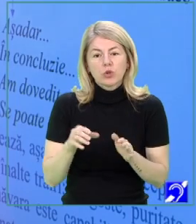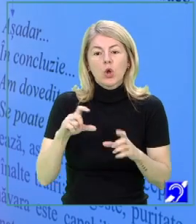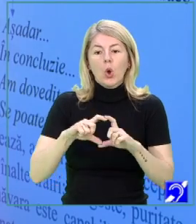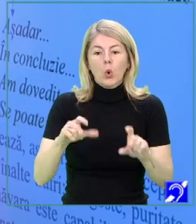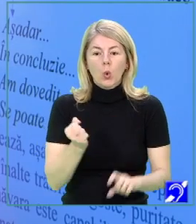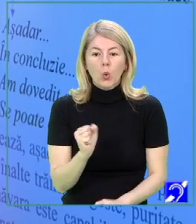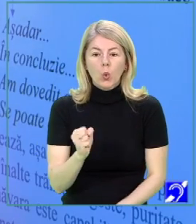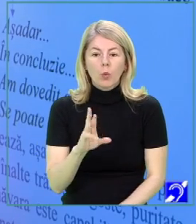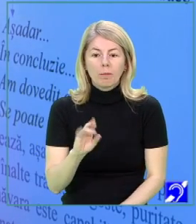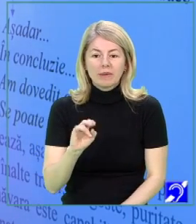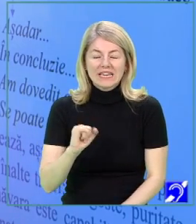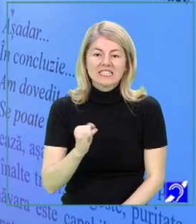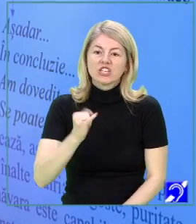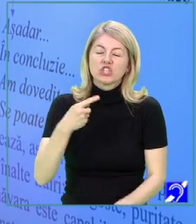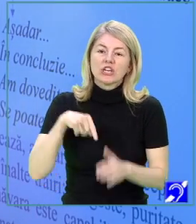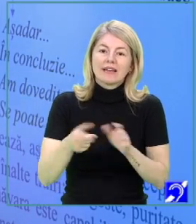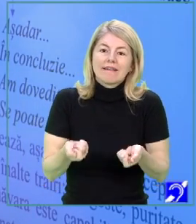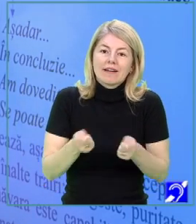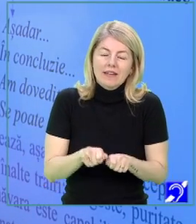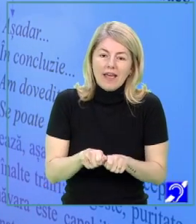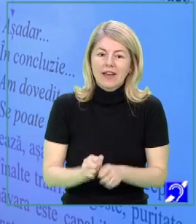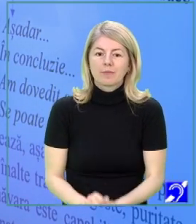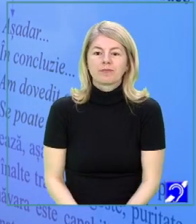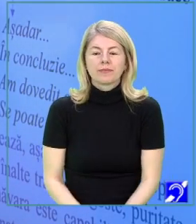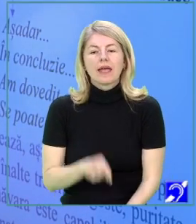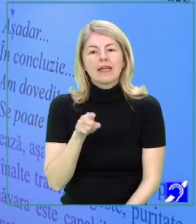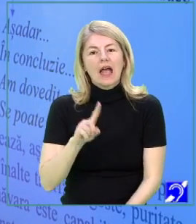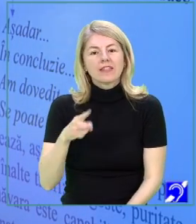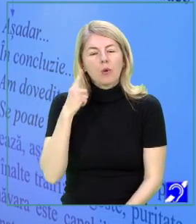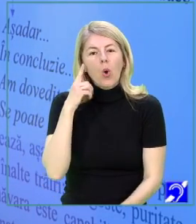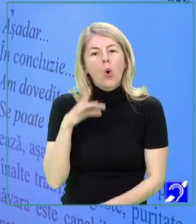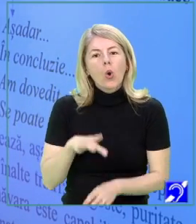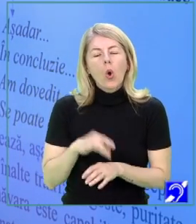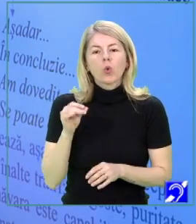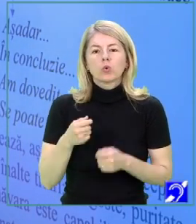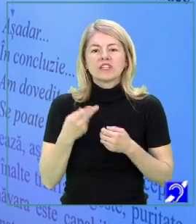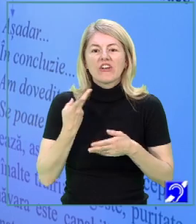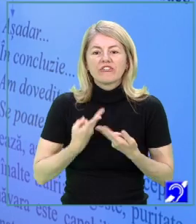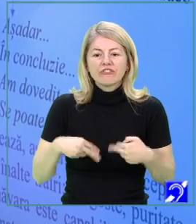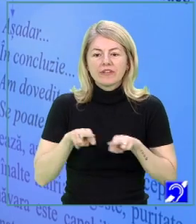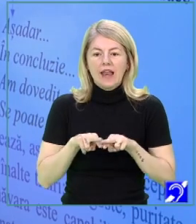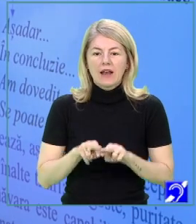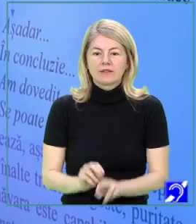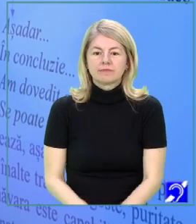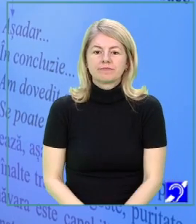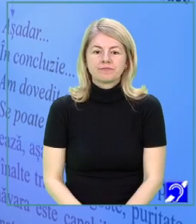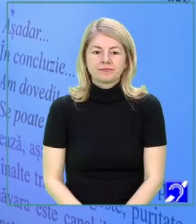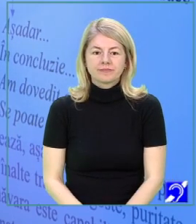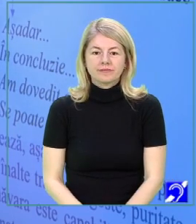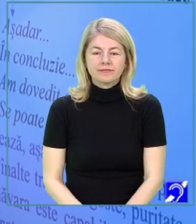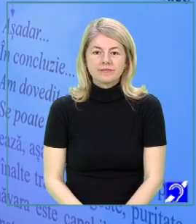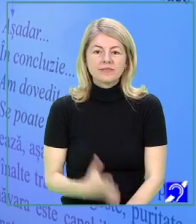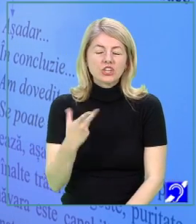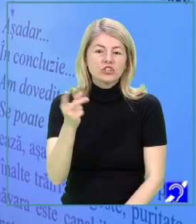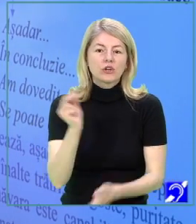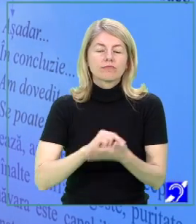încheiere. Încheierea este unei astfel de compuneri. Trebuie să conțină o concluzie a celor două argumente pe care le-ați